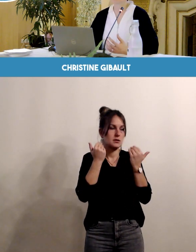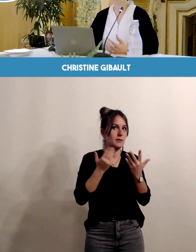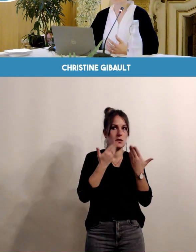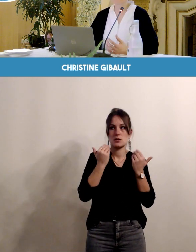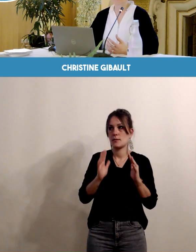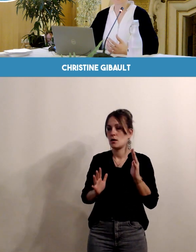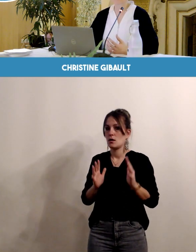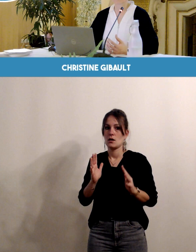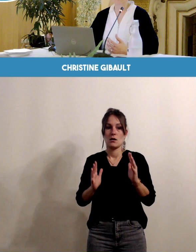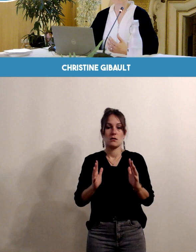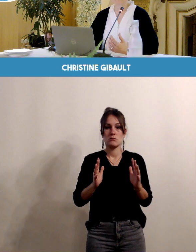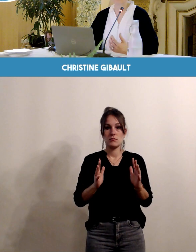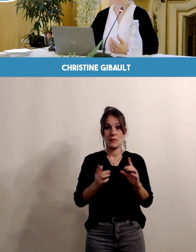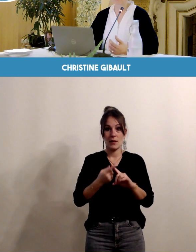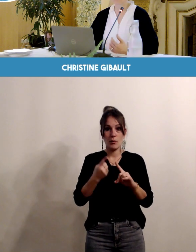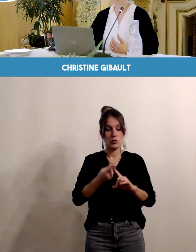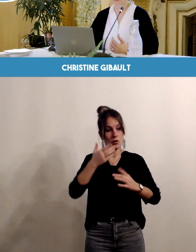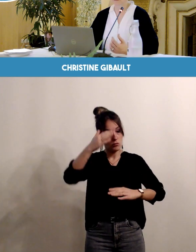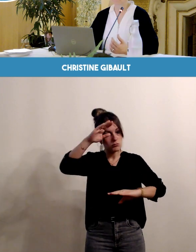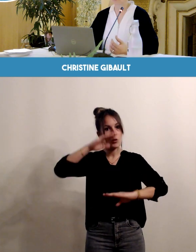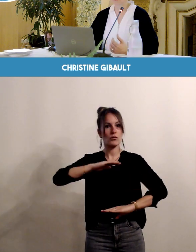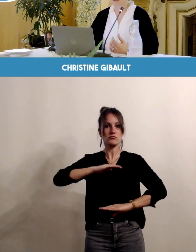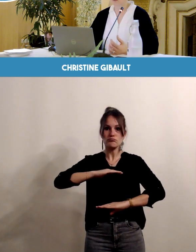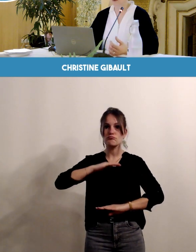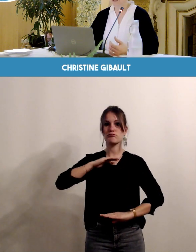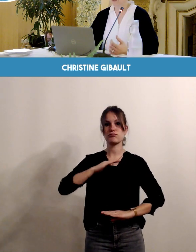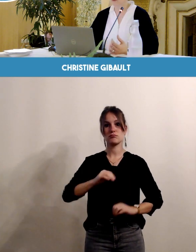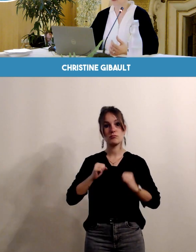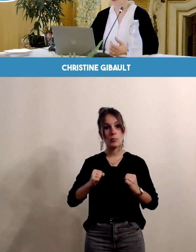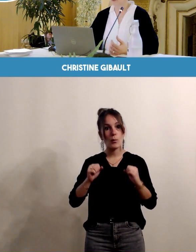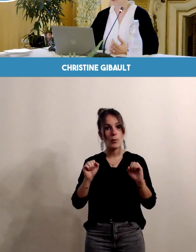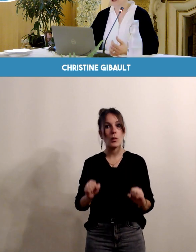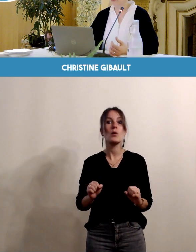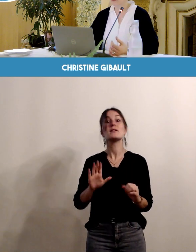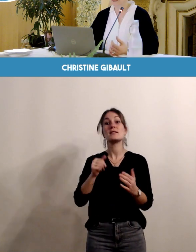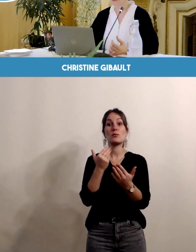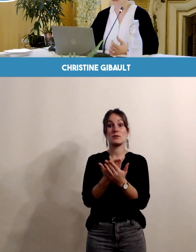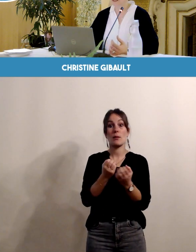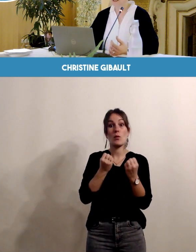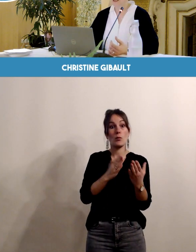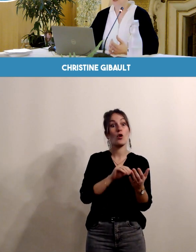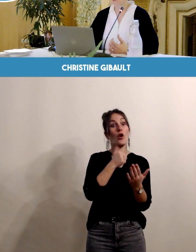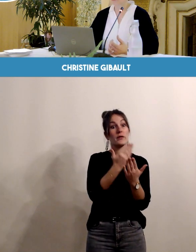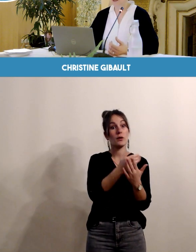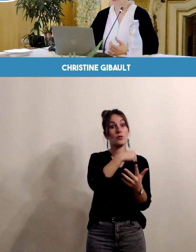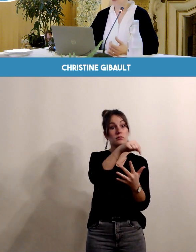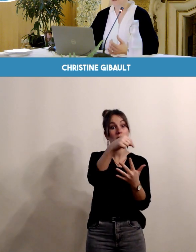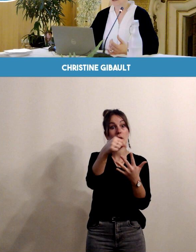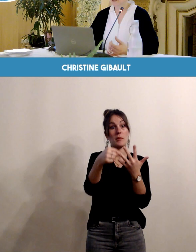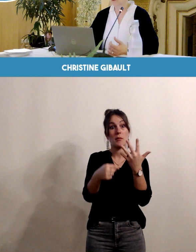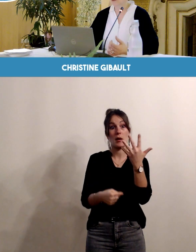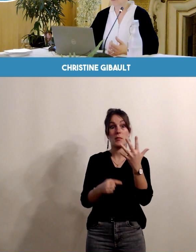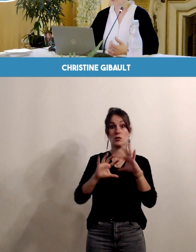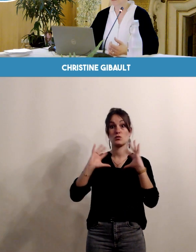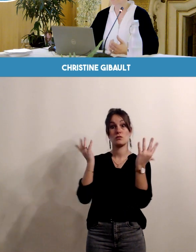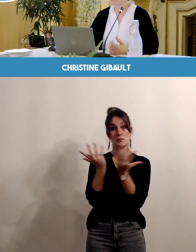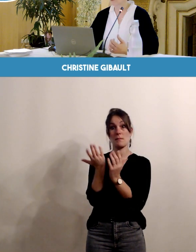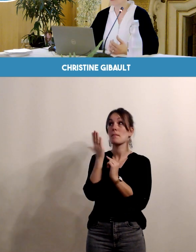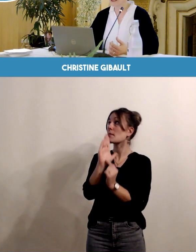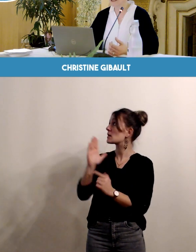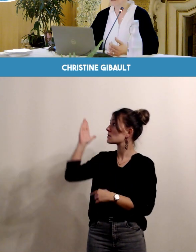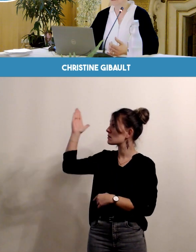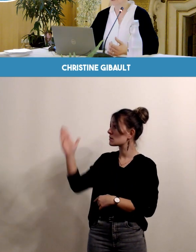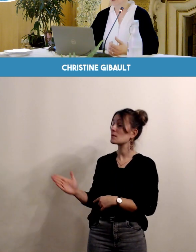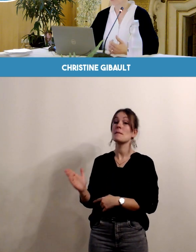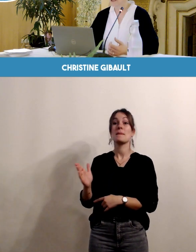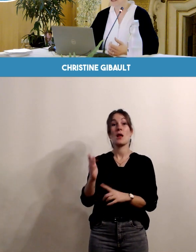donc tous ces éléments et tous ces dispositifs que je viens de vous présenter sont vraiment, c'est une approche extrêmement